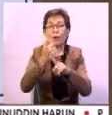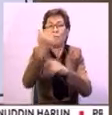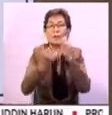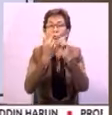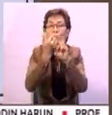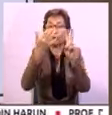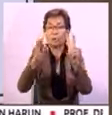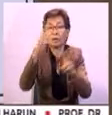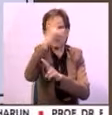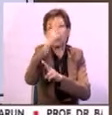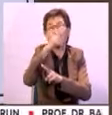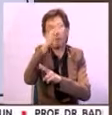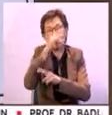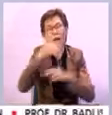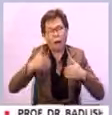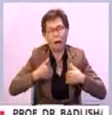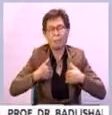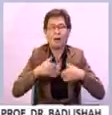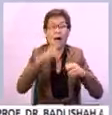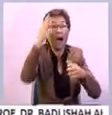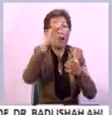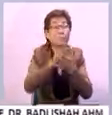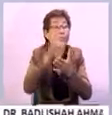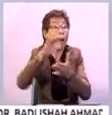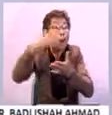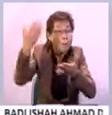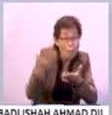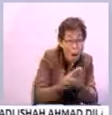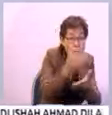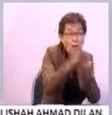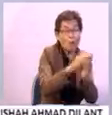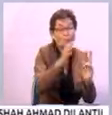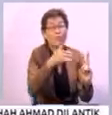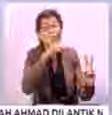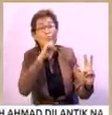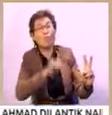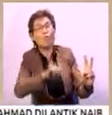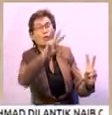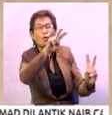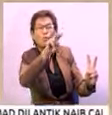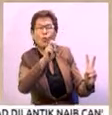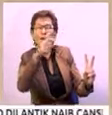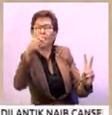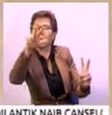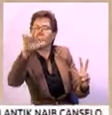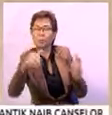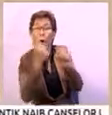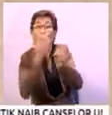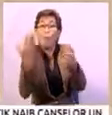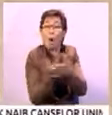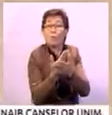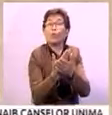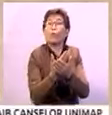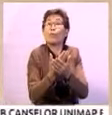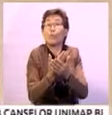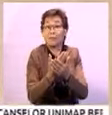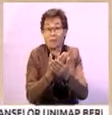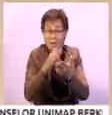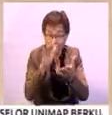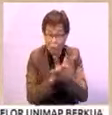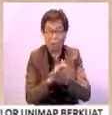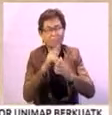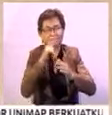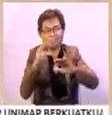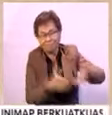Kerajaan negeri juga tidak meminggirkan pasangan yang baru berkahwin berusia 20 hingga 35 tahun. Program rumah berkat